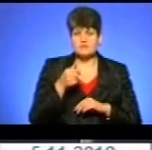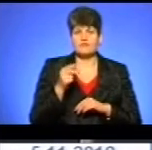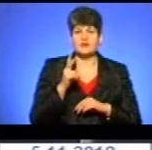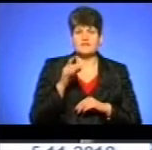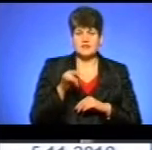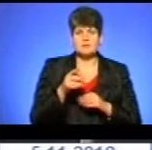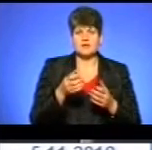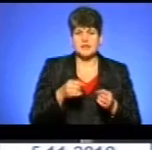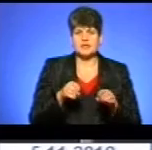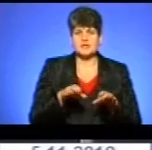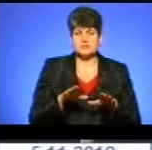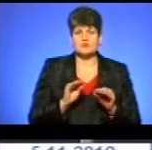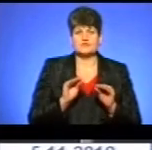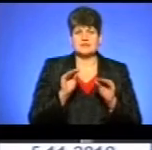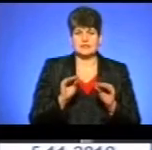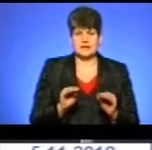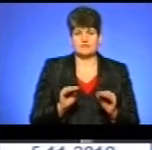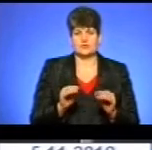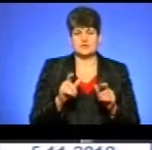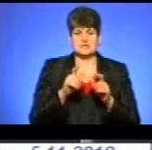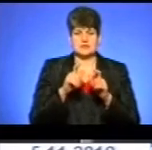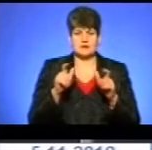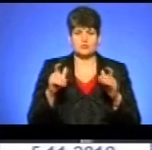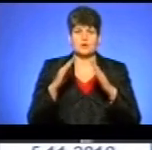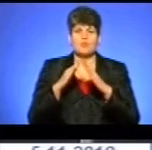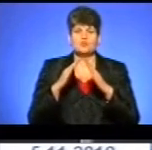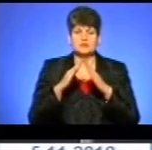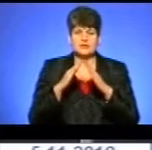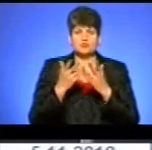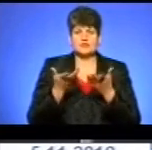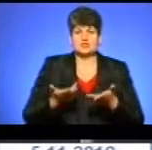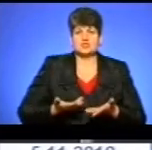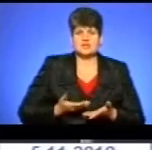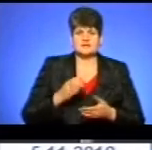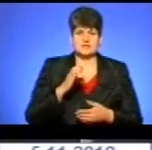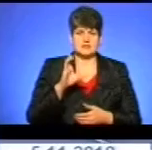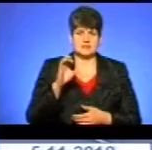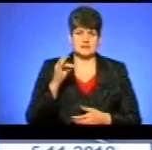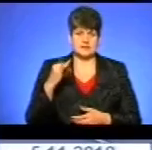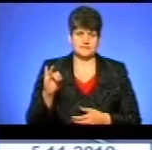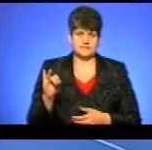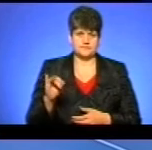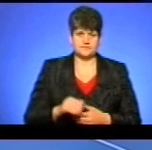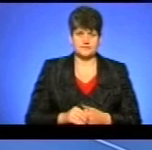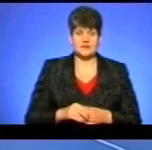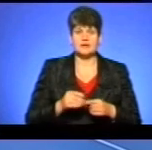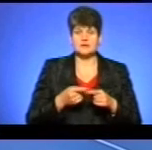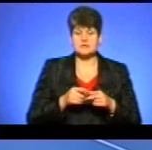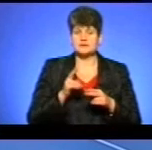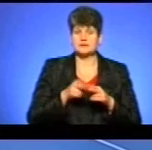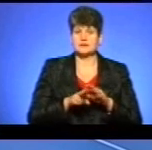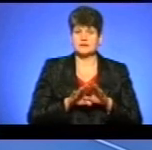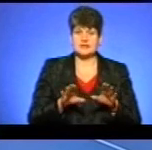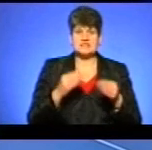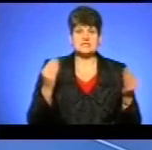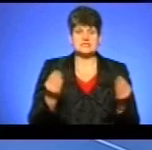Тернополя прийняли рішення про встановлення меморіального знаку на будинку, в якому жив Сергій Сірий. І на цьому тюмене все. Зі